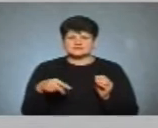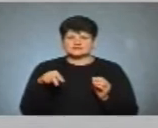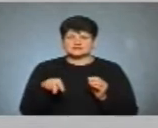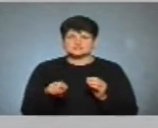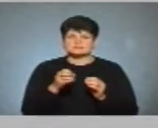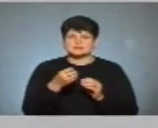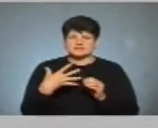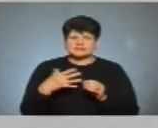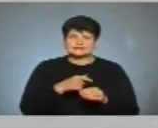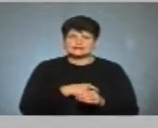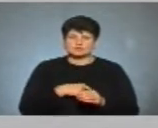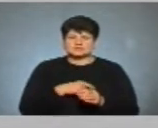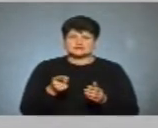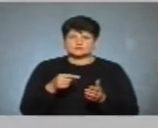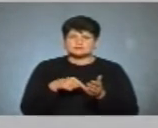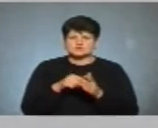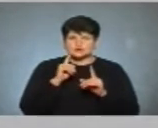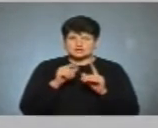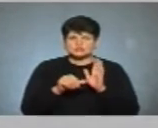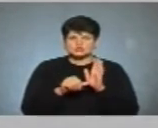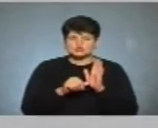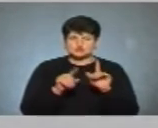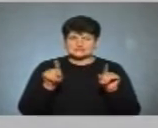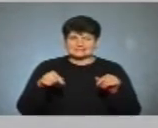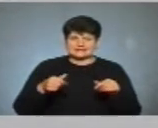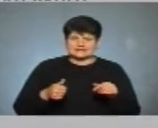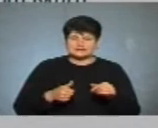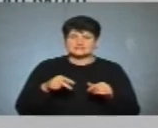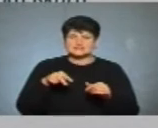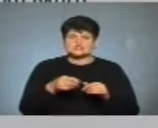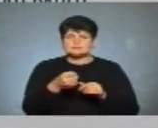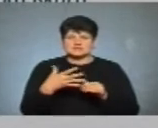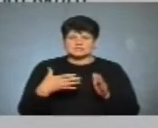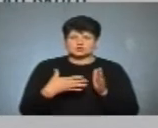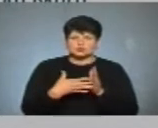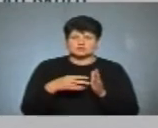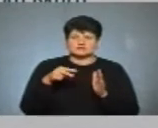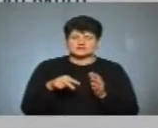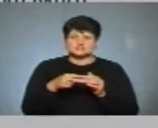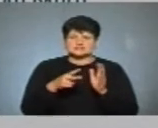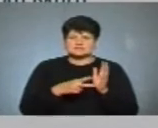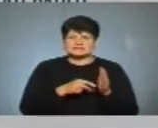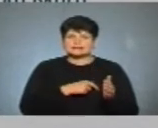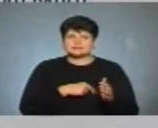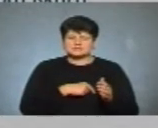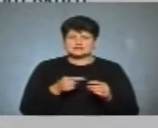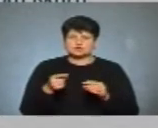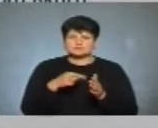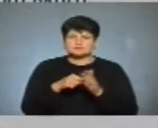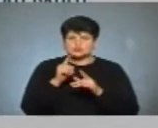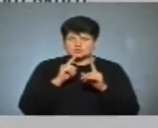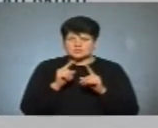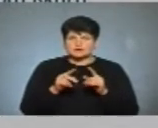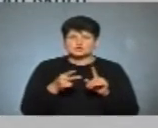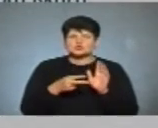депутат Тернопільської міської ради 6-го скликання. З 2015-го до 2017-го депутат Тернопільської міської